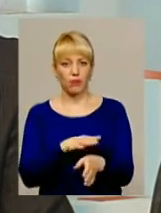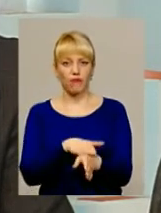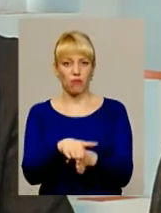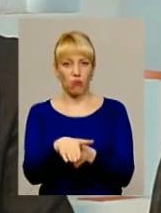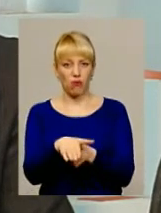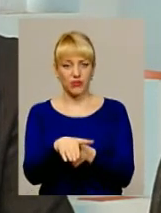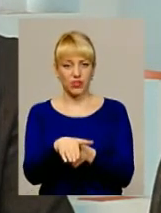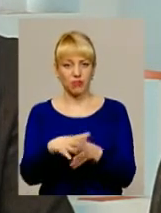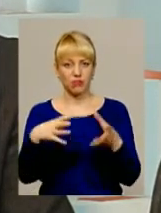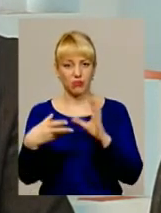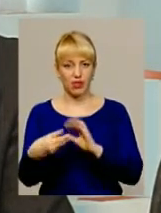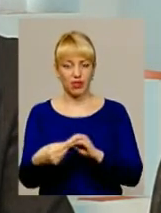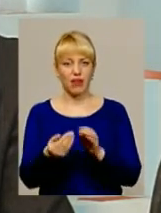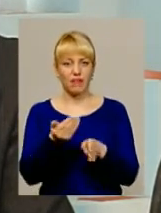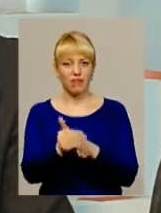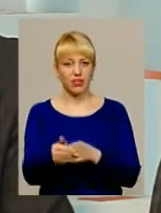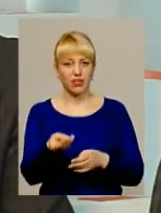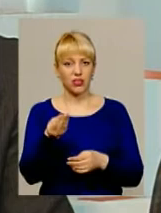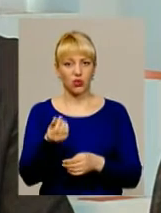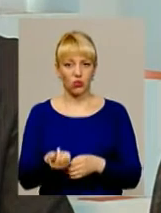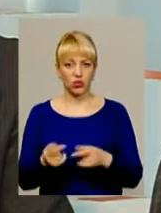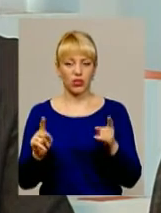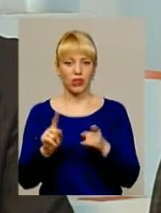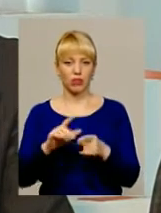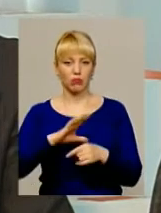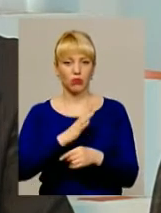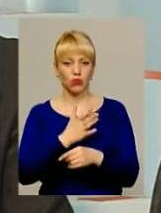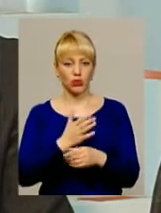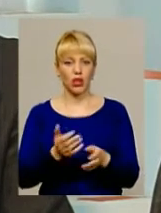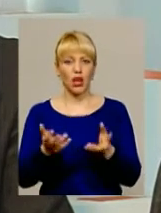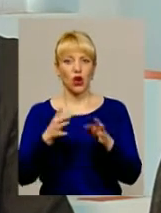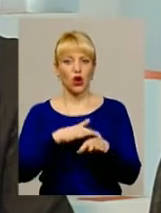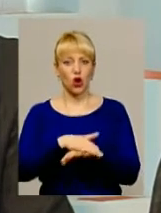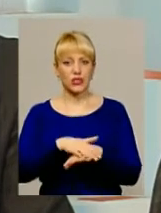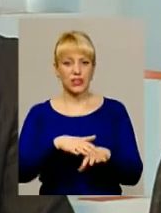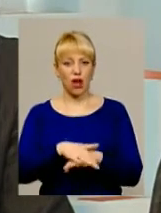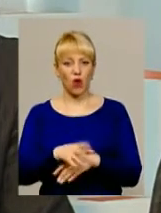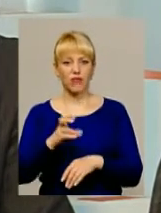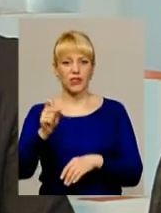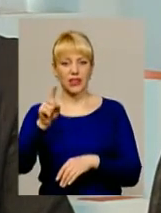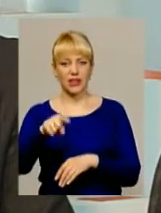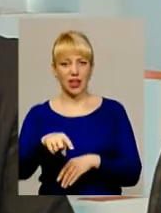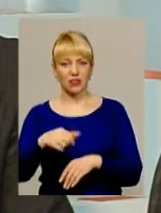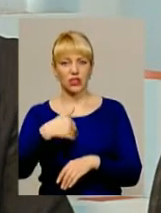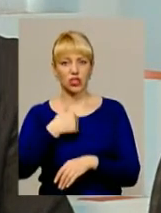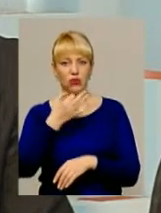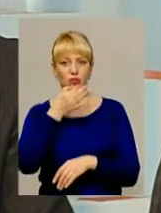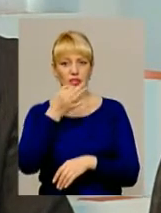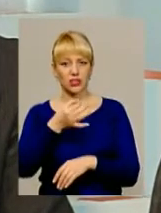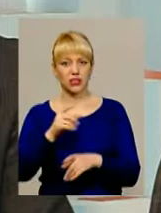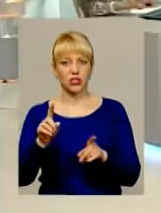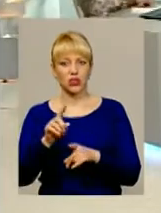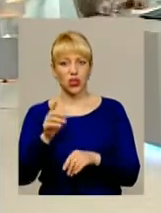мірі виділені гроші, які були розраховані. Навіть, мало того, хочу сказати, що